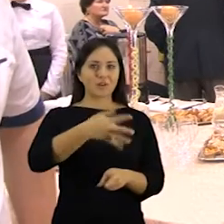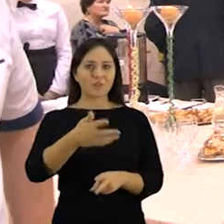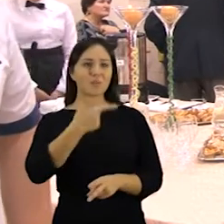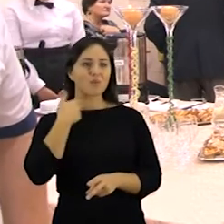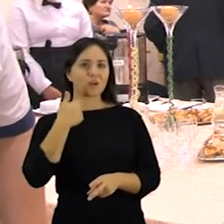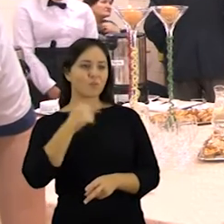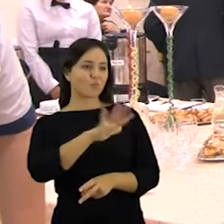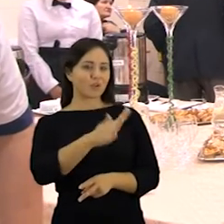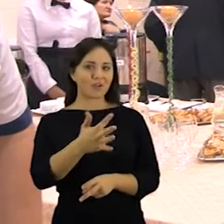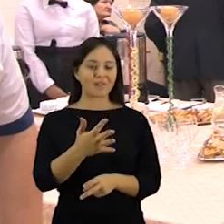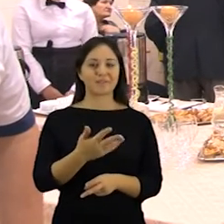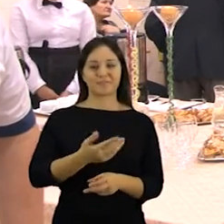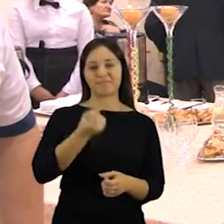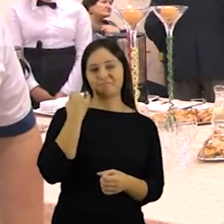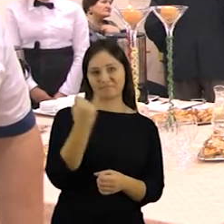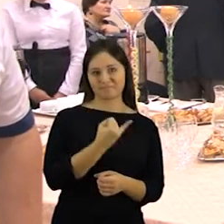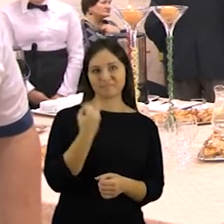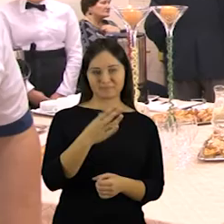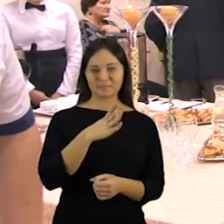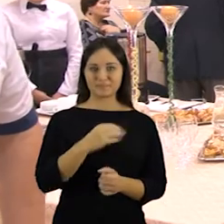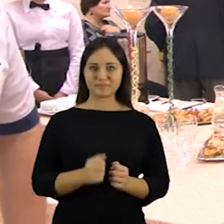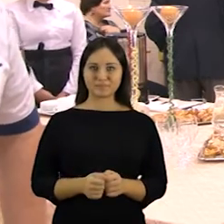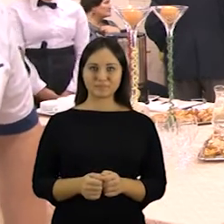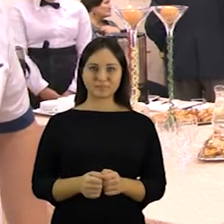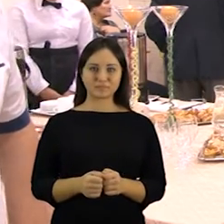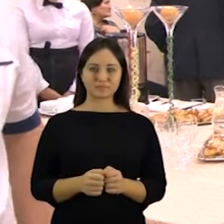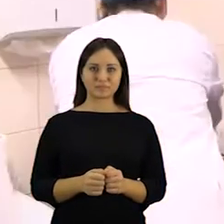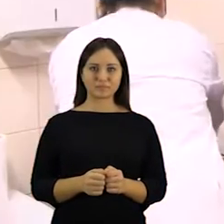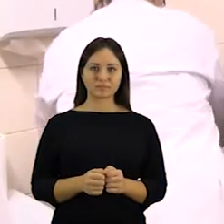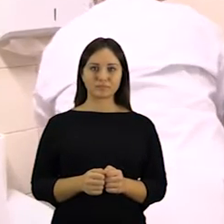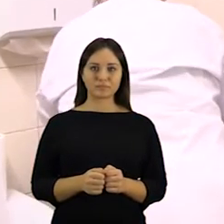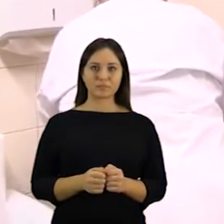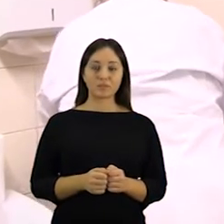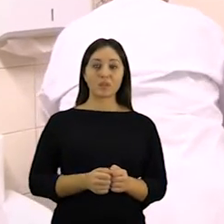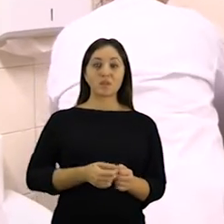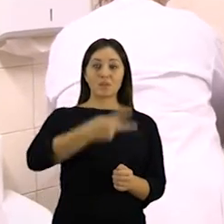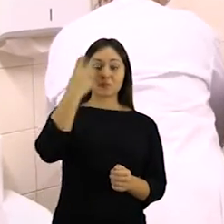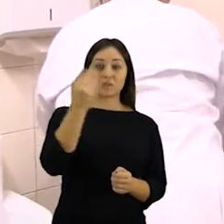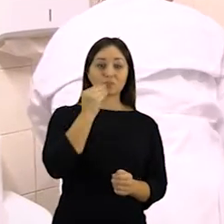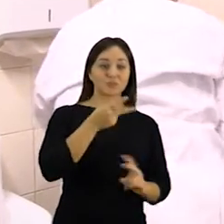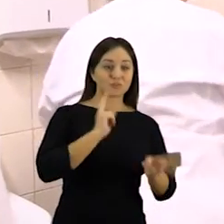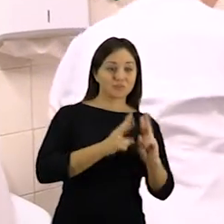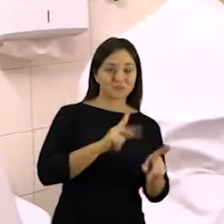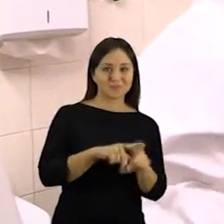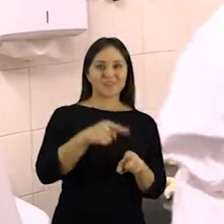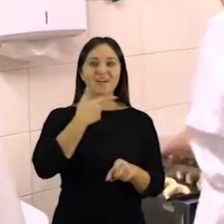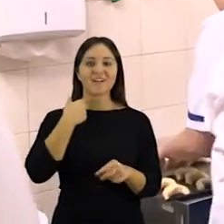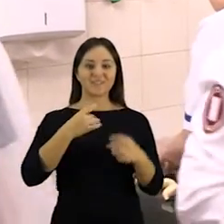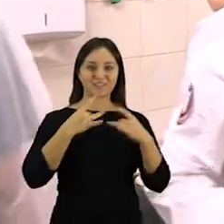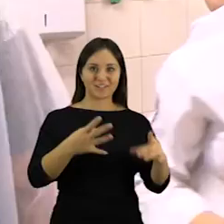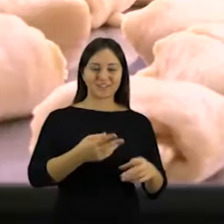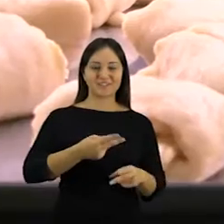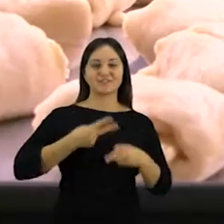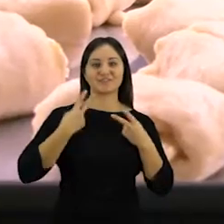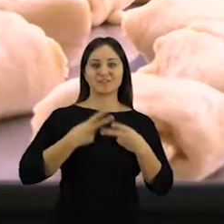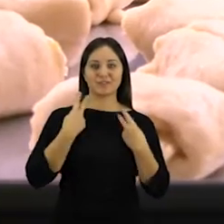ragauti ir pabandyti gaminti jūsų nacionalinius patiekalus. Nacionalinių patiekalų gamybos ir degustacijos šventė